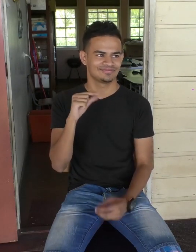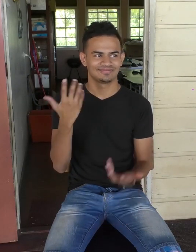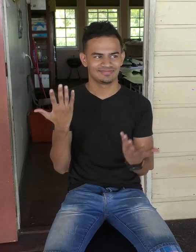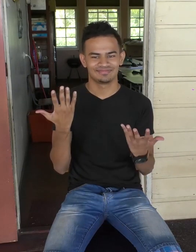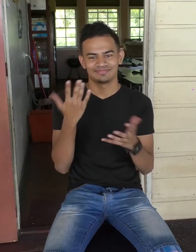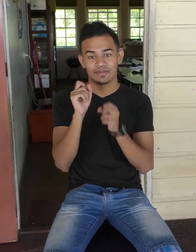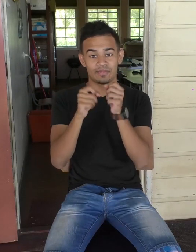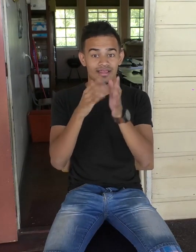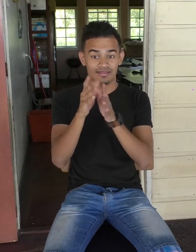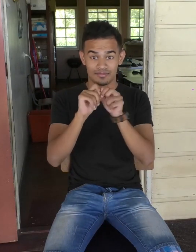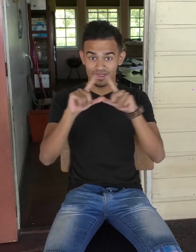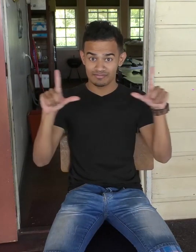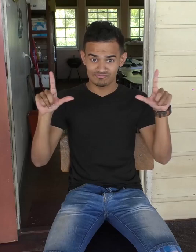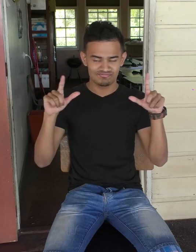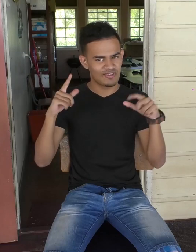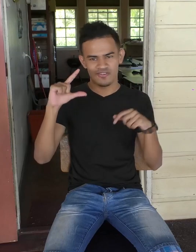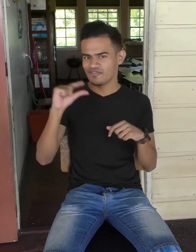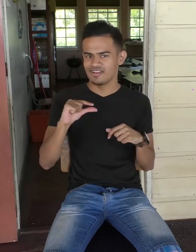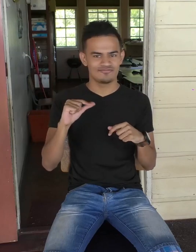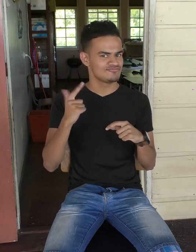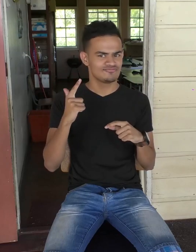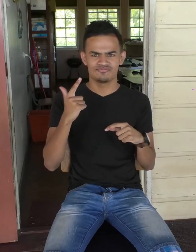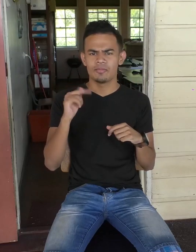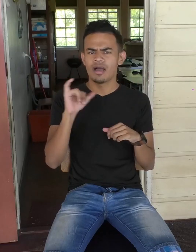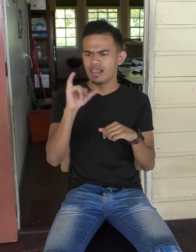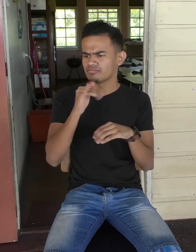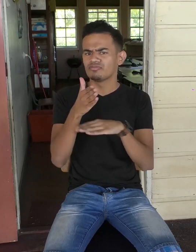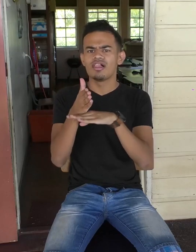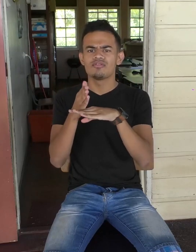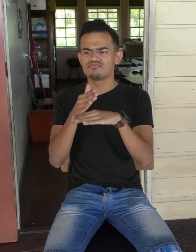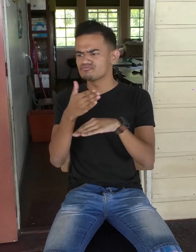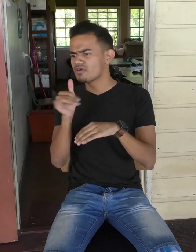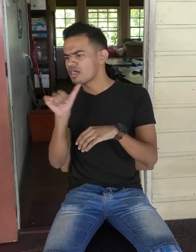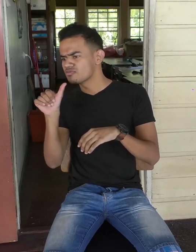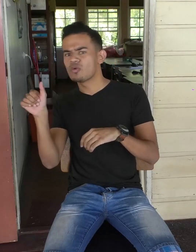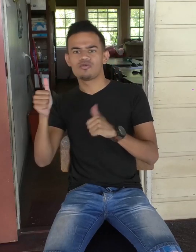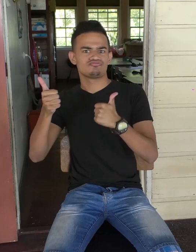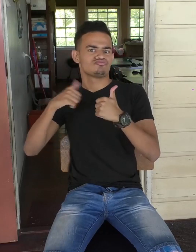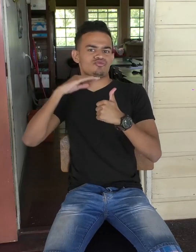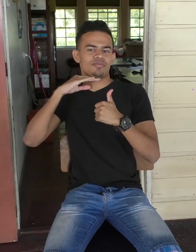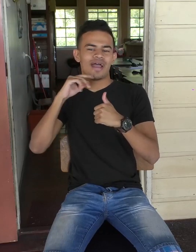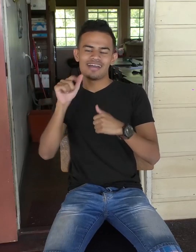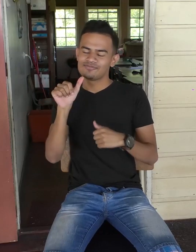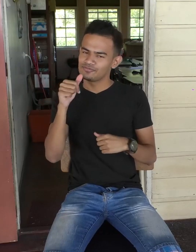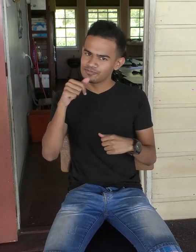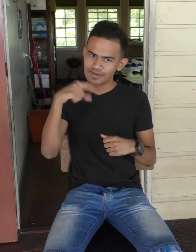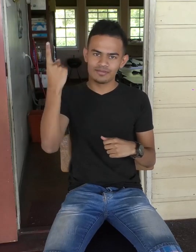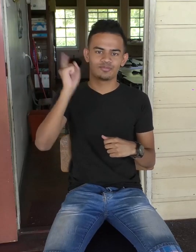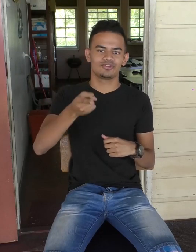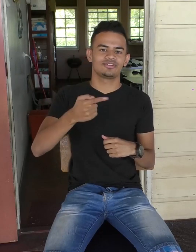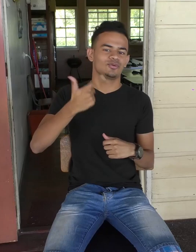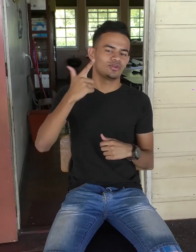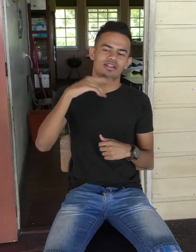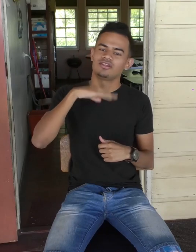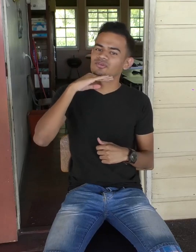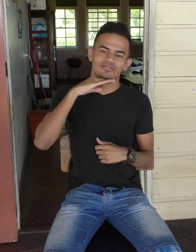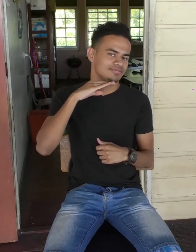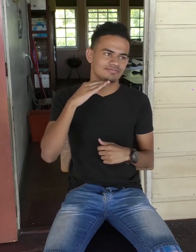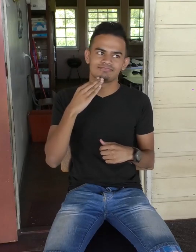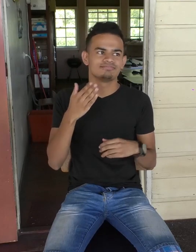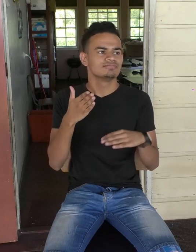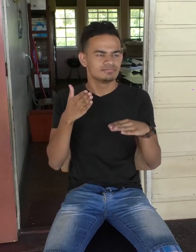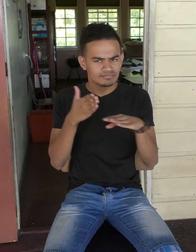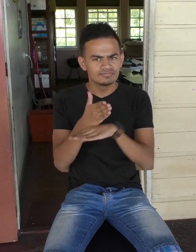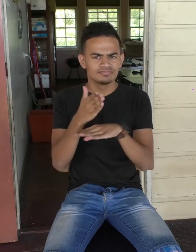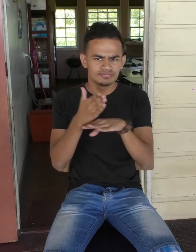Er wordt nooit eigenlijk te weinig gedaan. Ja, het is nooit te weinig, zegt hij. Ja, het gaat. Er moet gewoon meer.